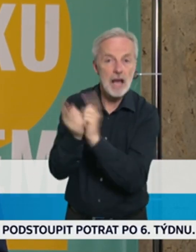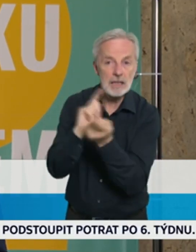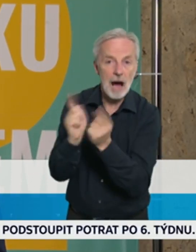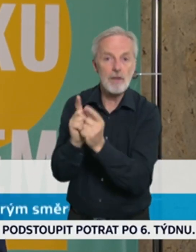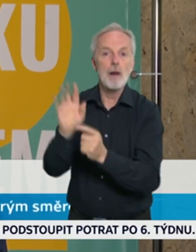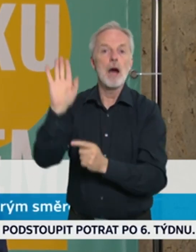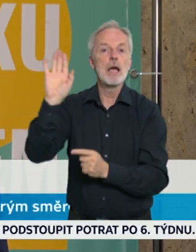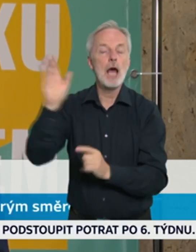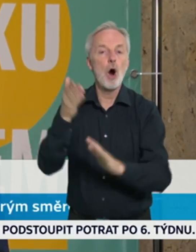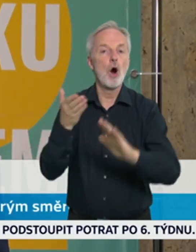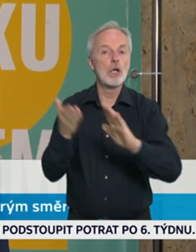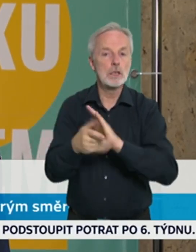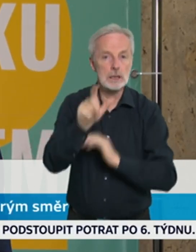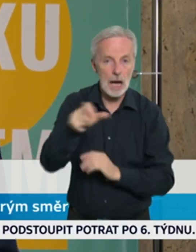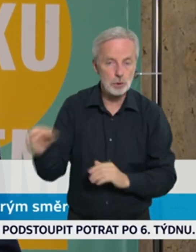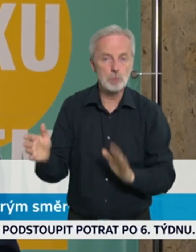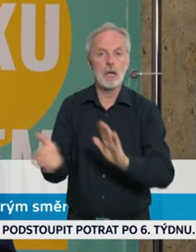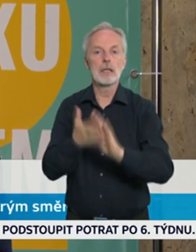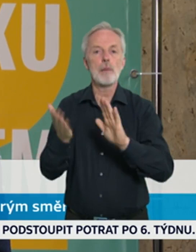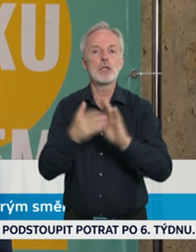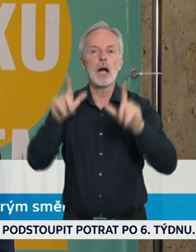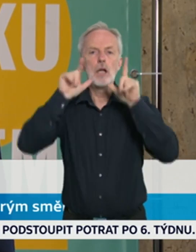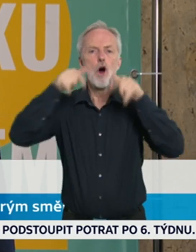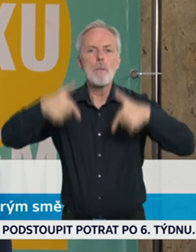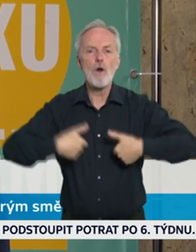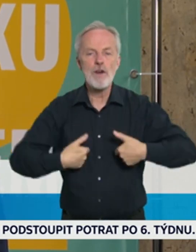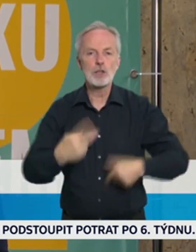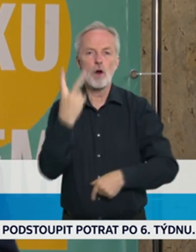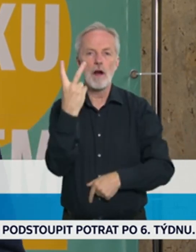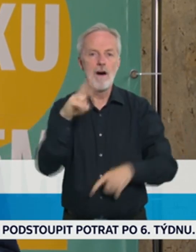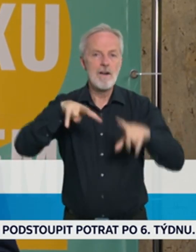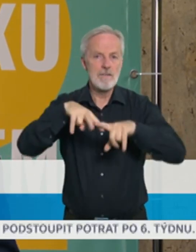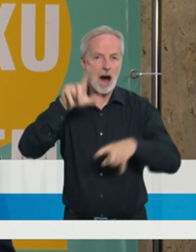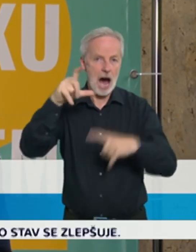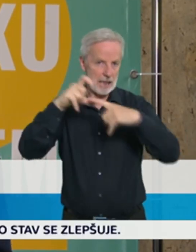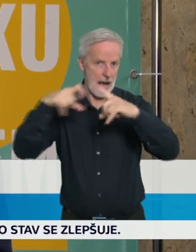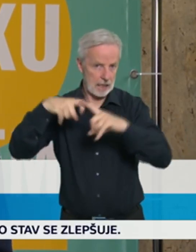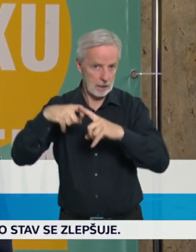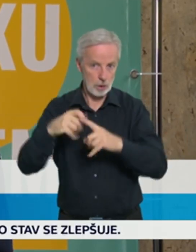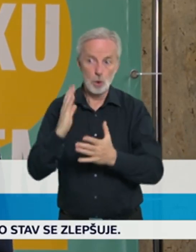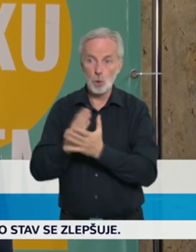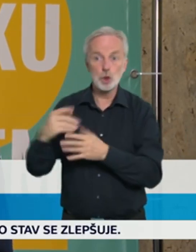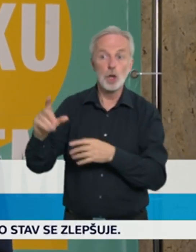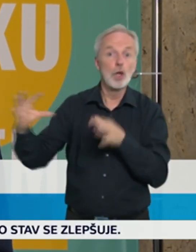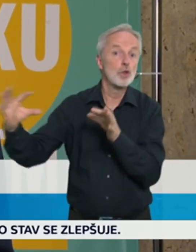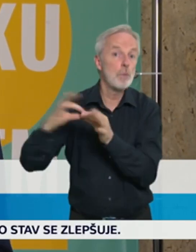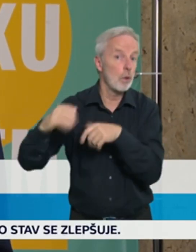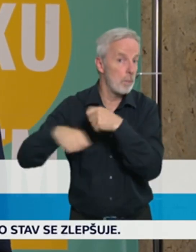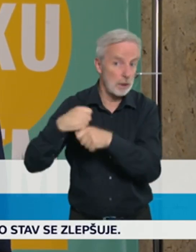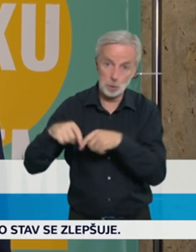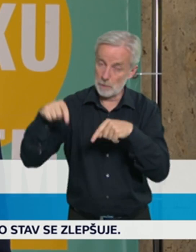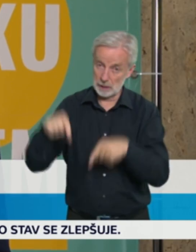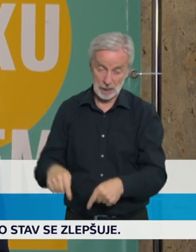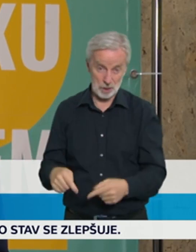s panem profesorem Válkem, takže ta opatření konzultujeme společně, tak, abychom, řekněme, našli